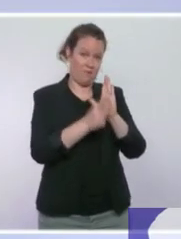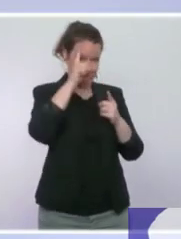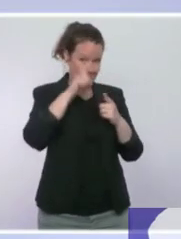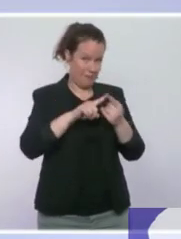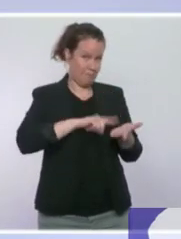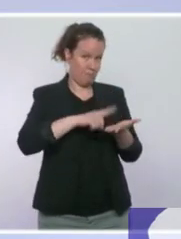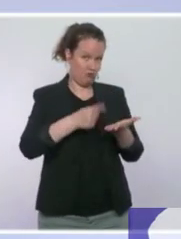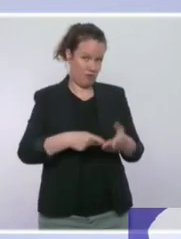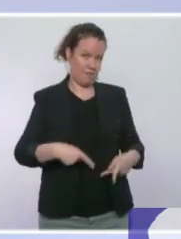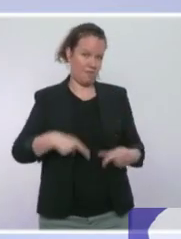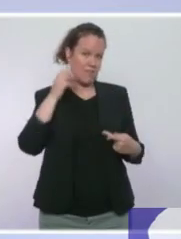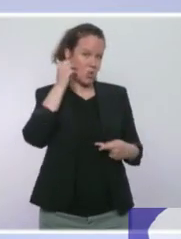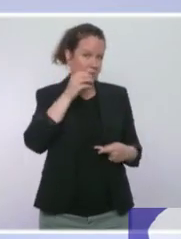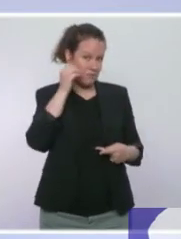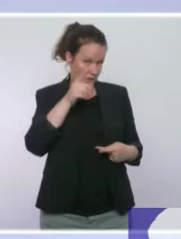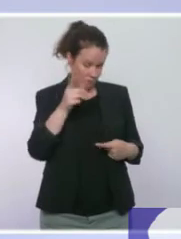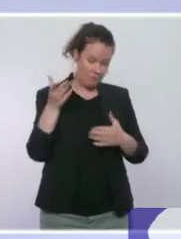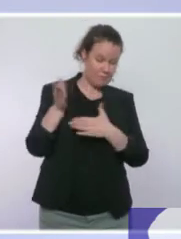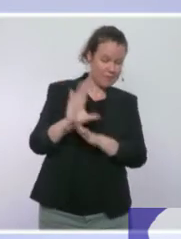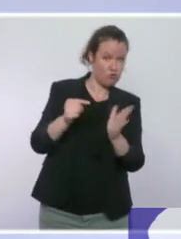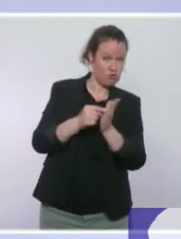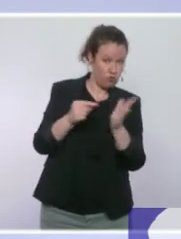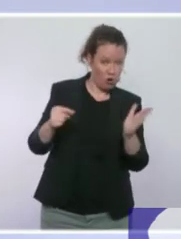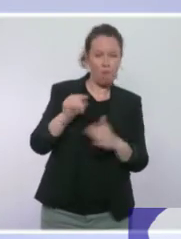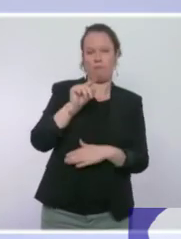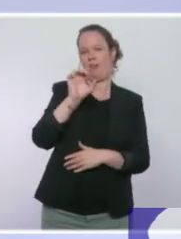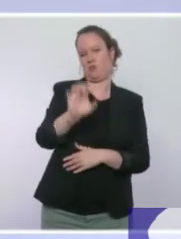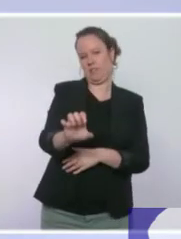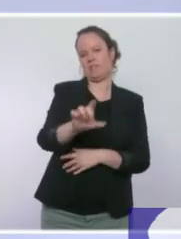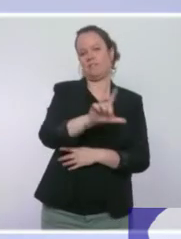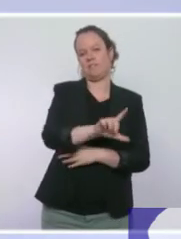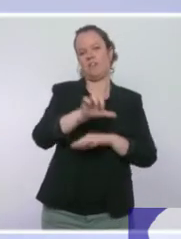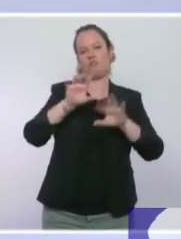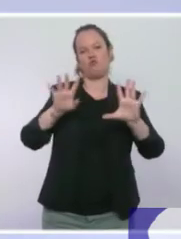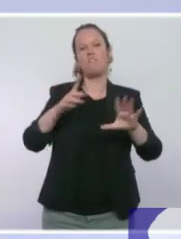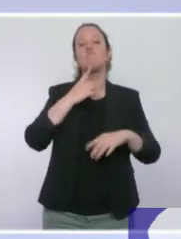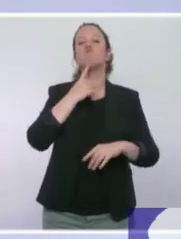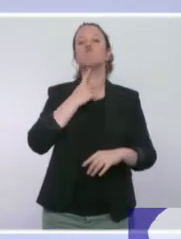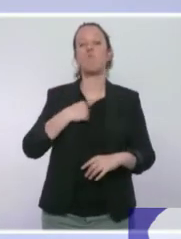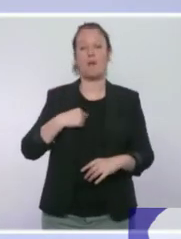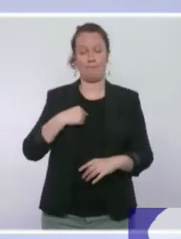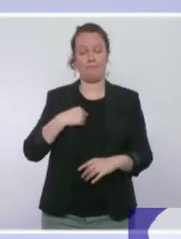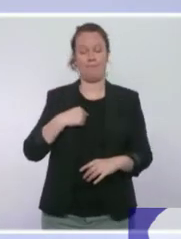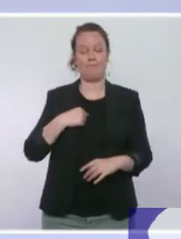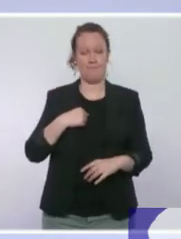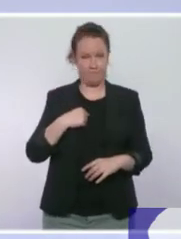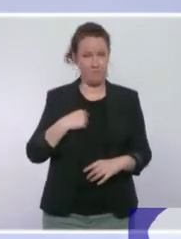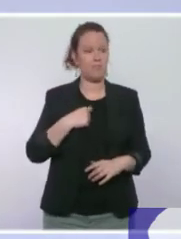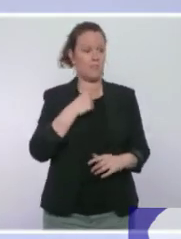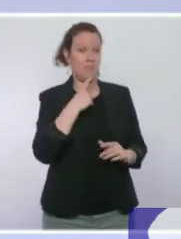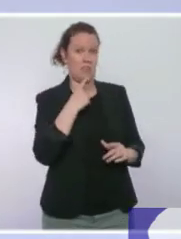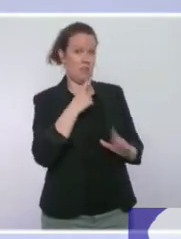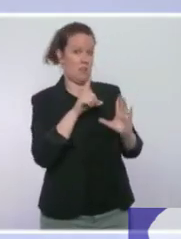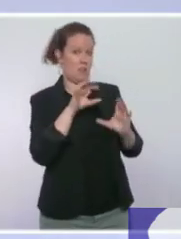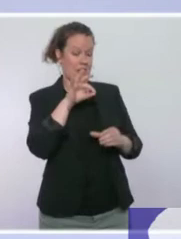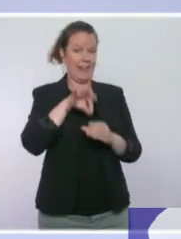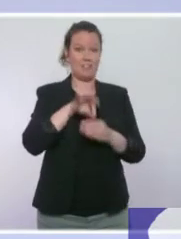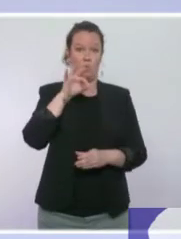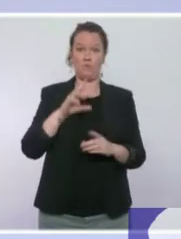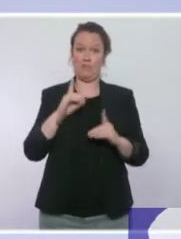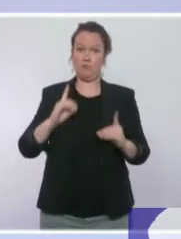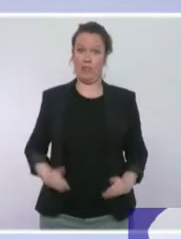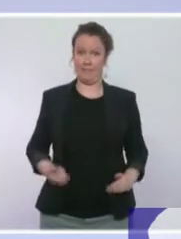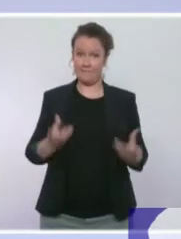mercredi 29 juin, dans le prolongement des élections législatives compte tenu de l'urgence qu'il y a à